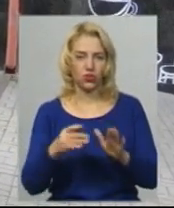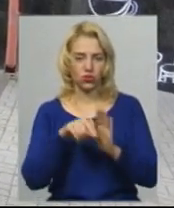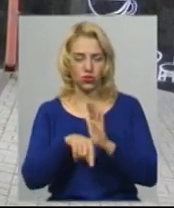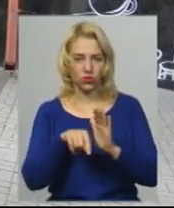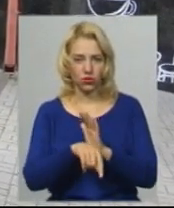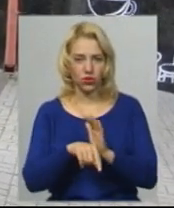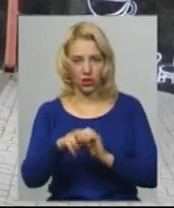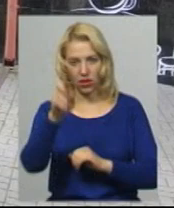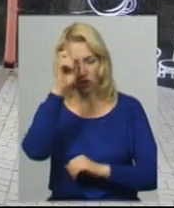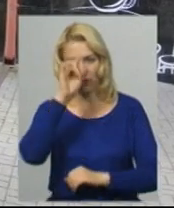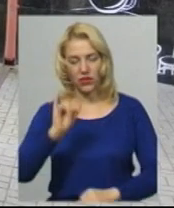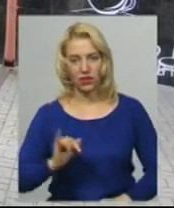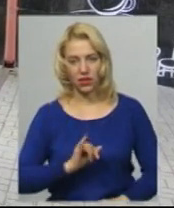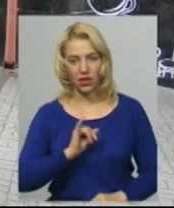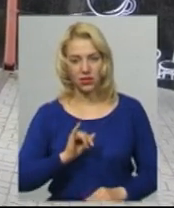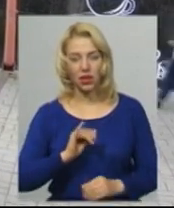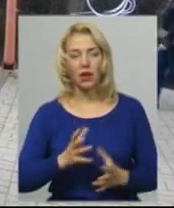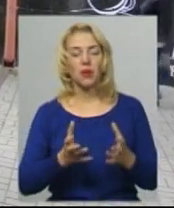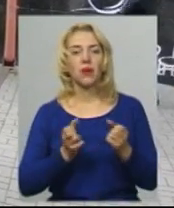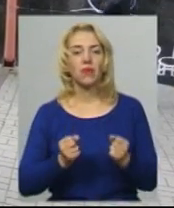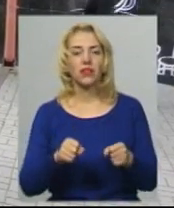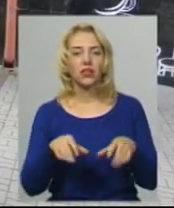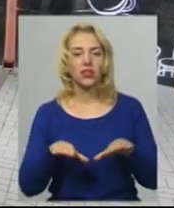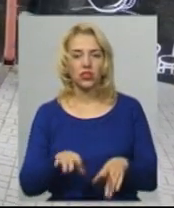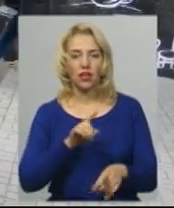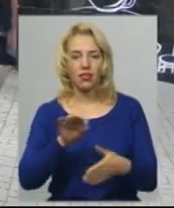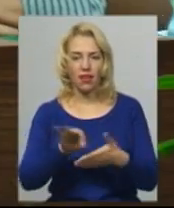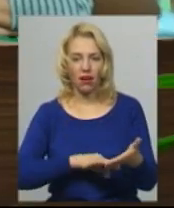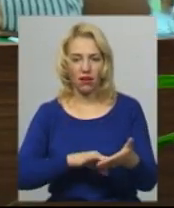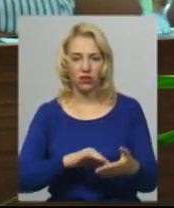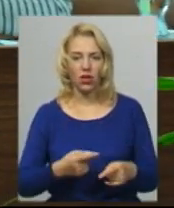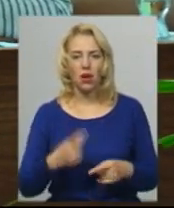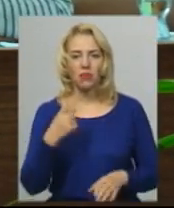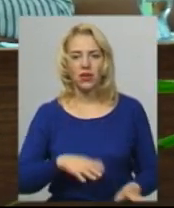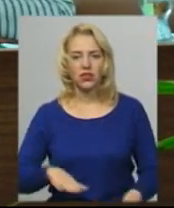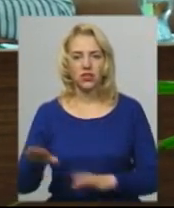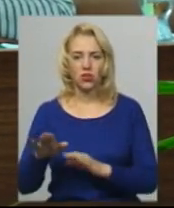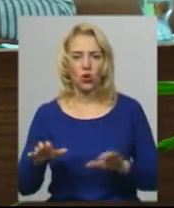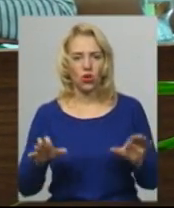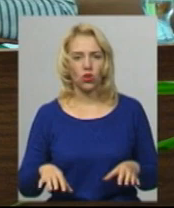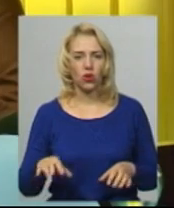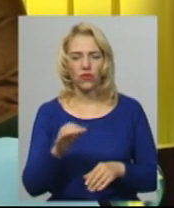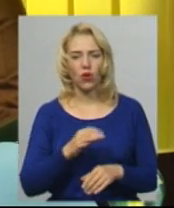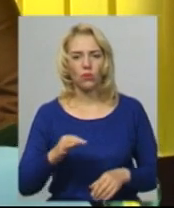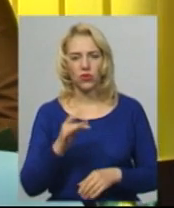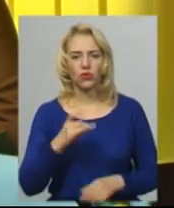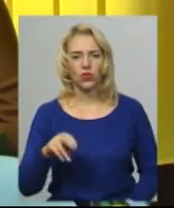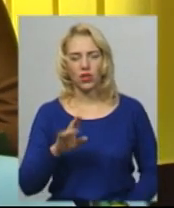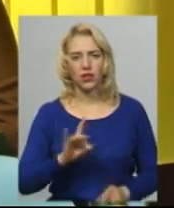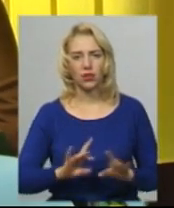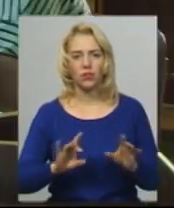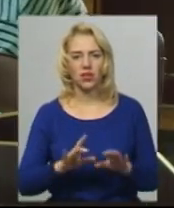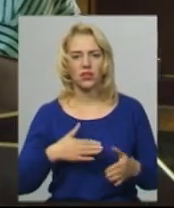безпосередньо державних інтересів, приймати рішення вже негайно. Перша заступниця голови обласної ради Неоніла Андрійчук пояснює,